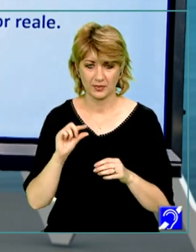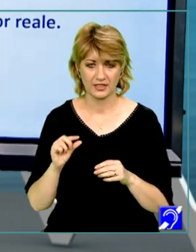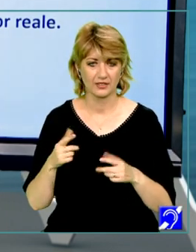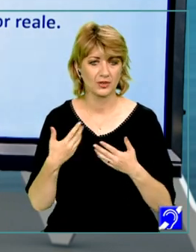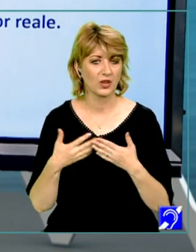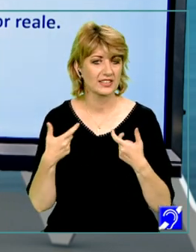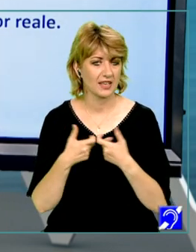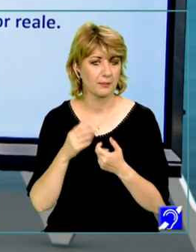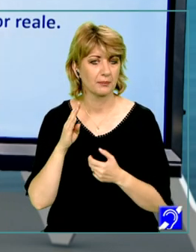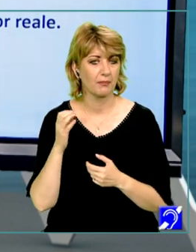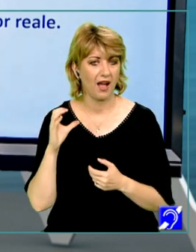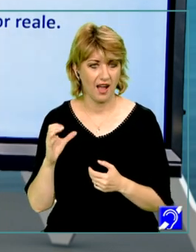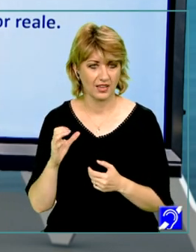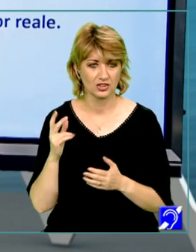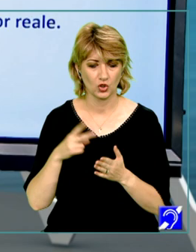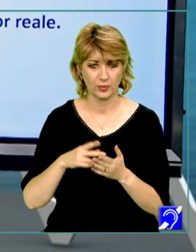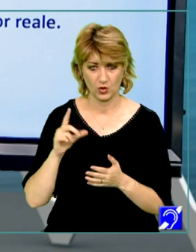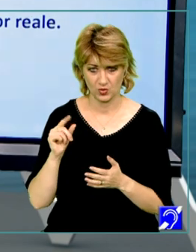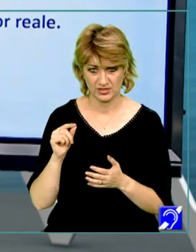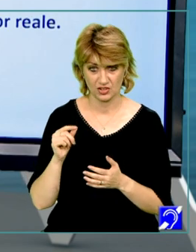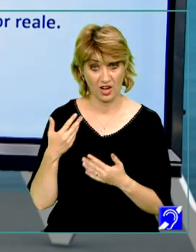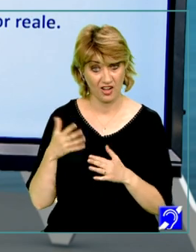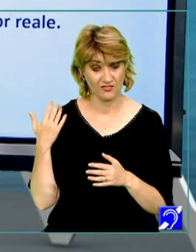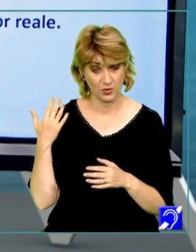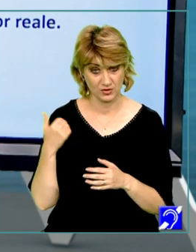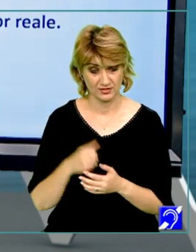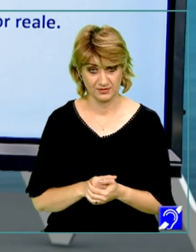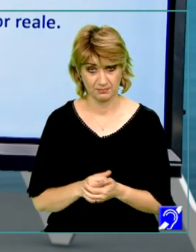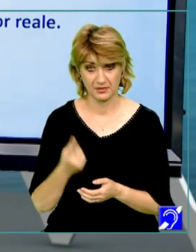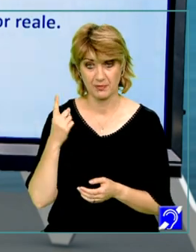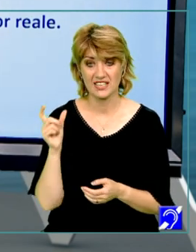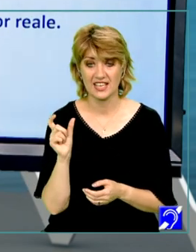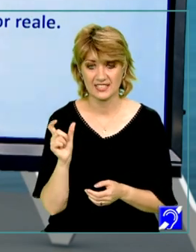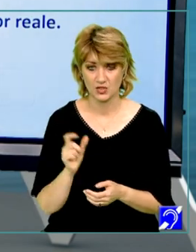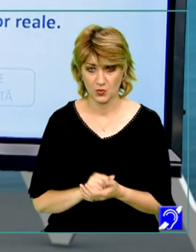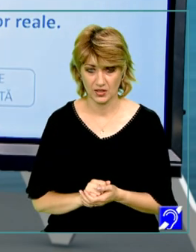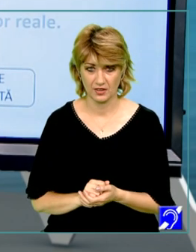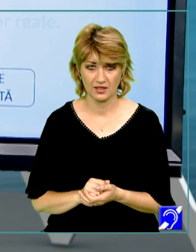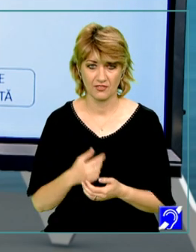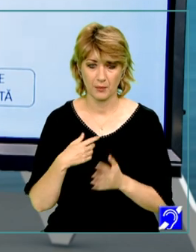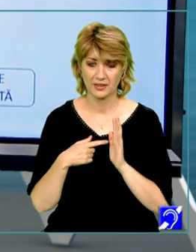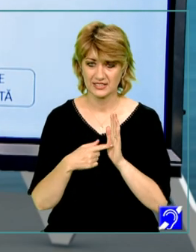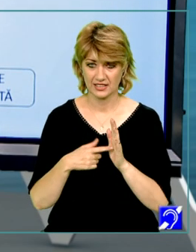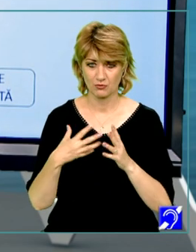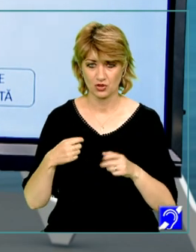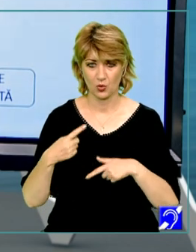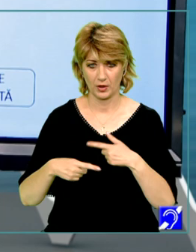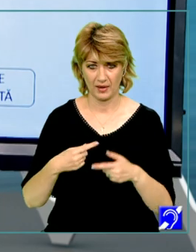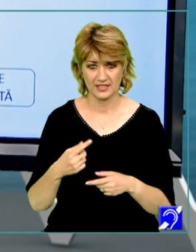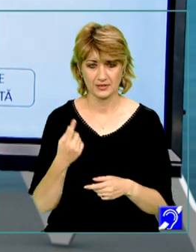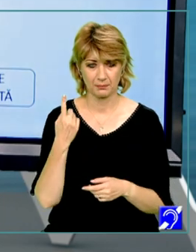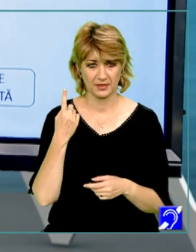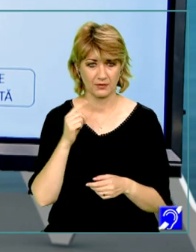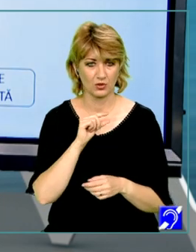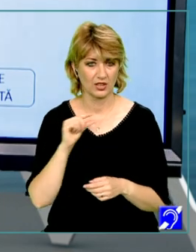bacalaureat 2020, prima sesiune. Vom prezenta în cele ce urmează enunțul primului